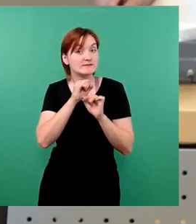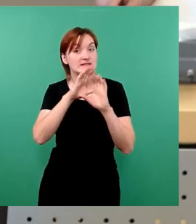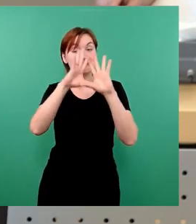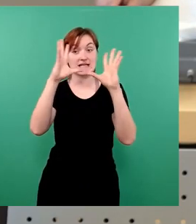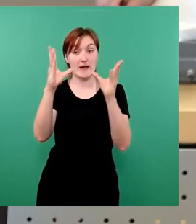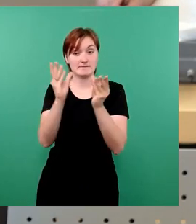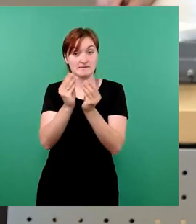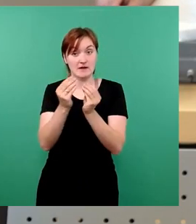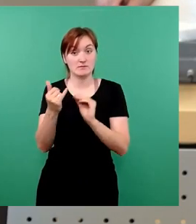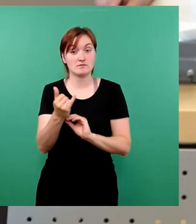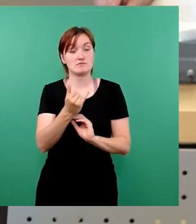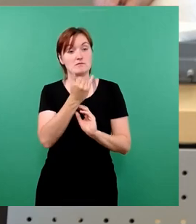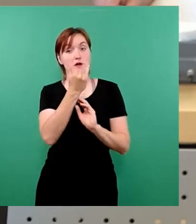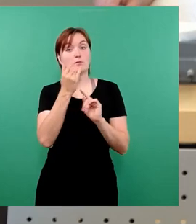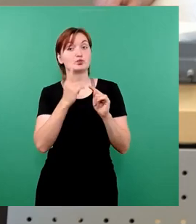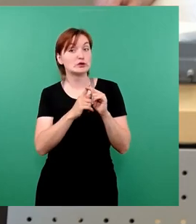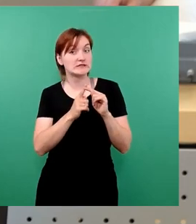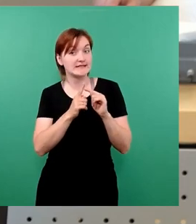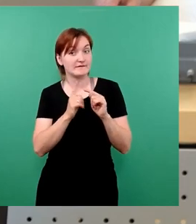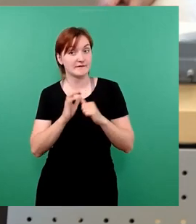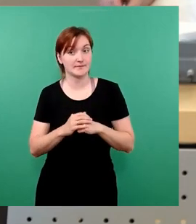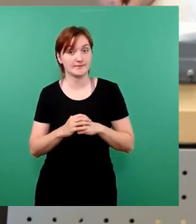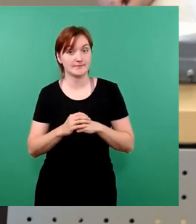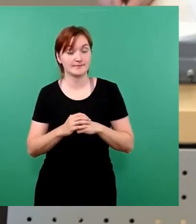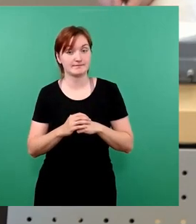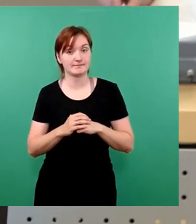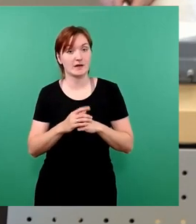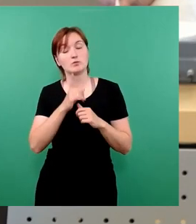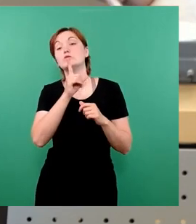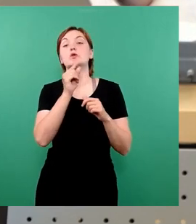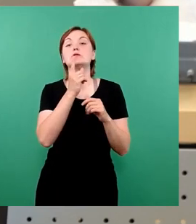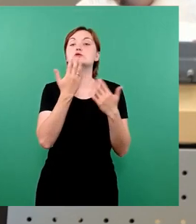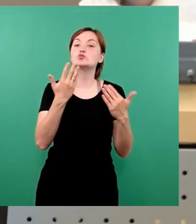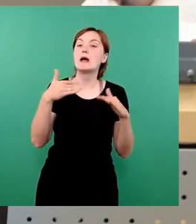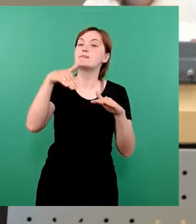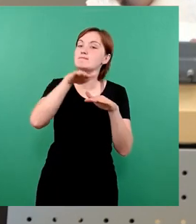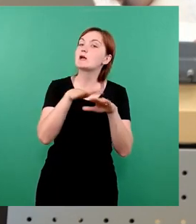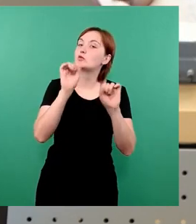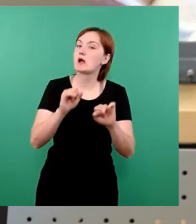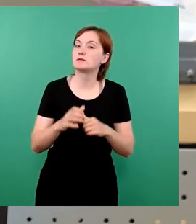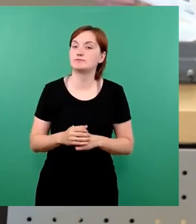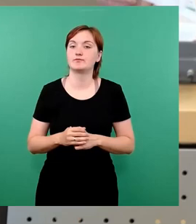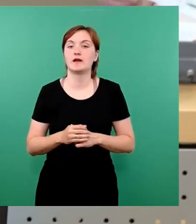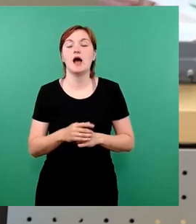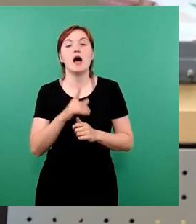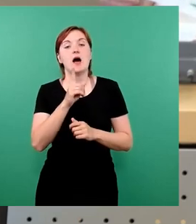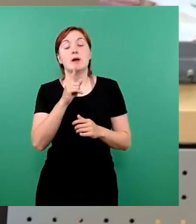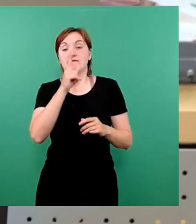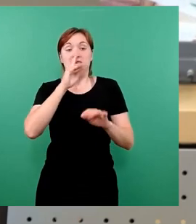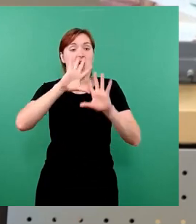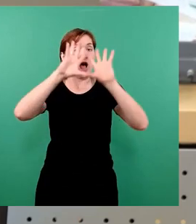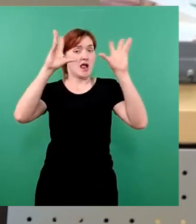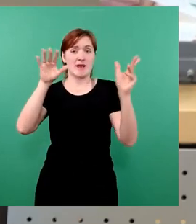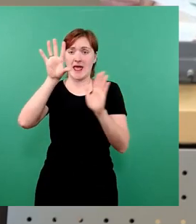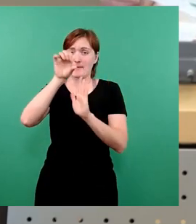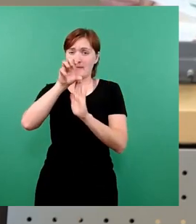Jahresergebnis raus, was noch jetzt zur Deckung der Summen eingesetzt werden kann. Bleibt aber, wenn man alles abzieht, ein